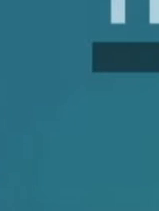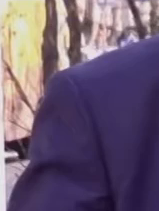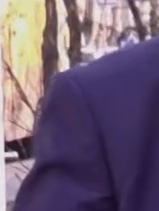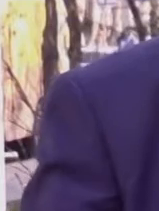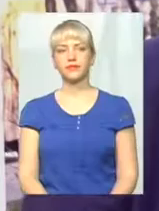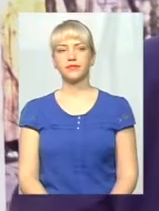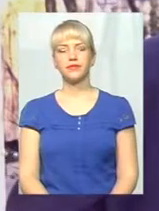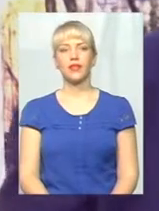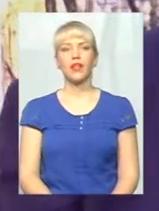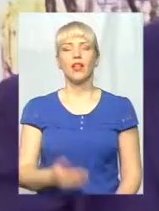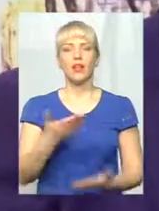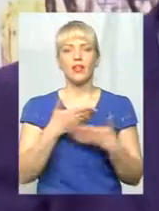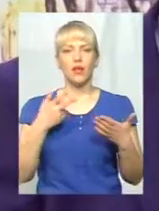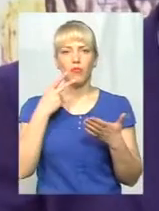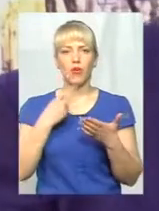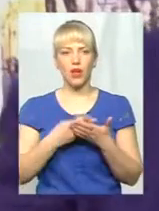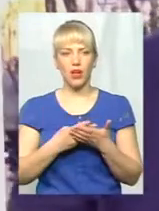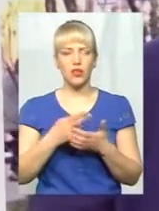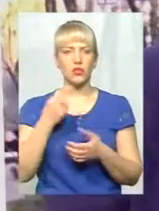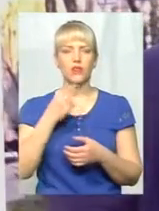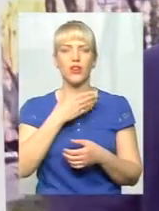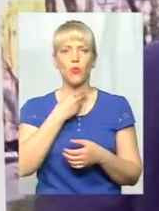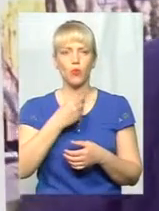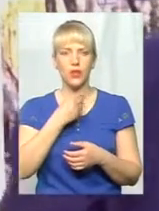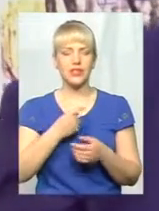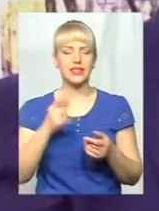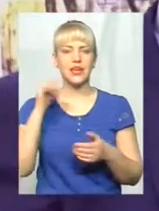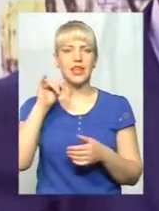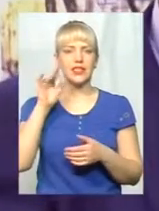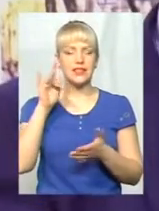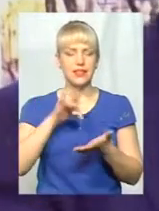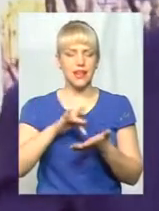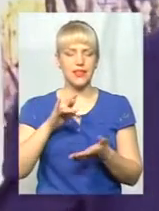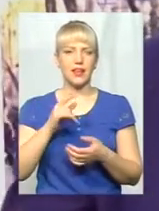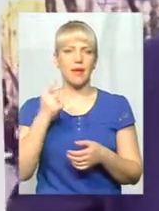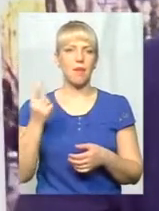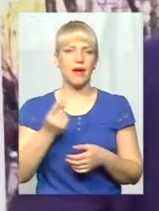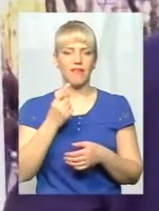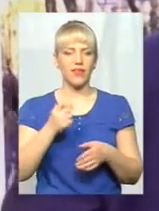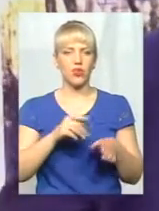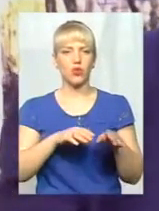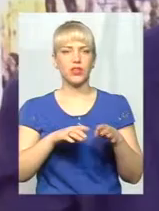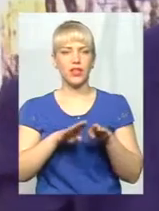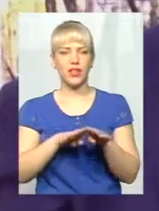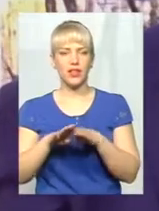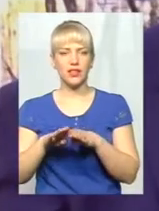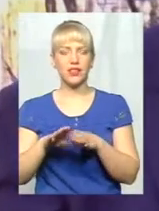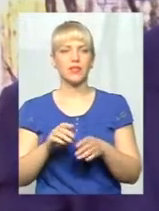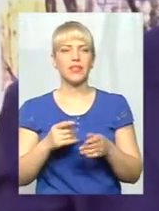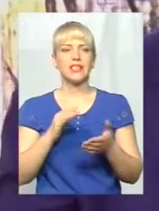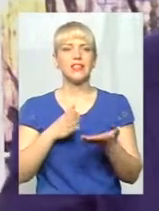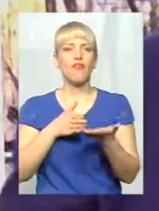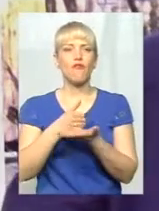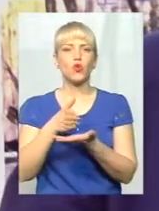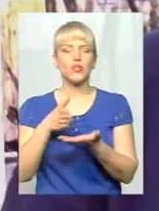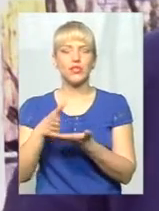Там показували у Вільнюсі центр, у них інтегрований центр первинної ланки, інтегрований з вузькими спеціалістами. Дуже зручно.